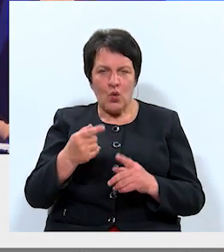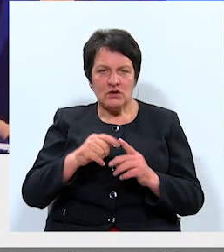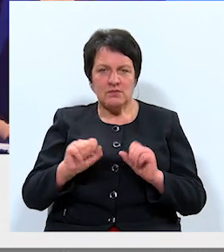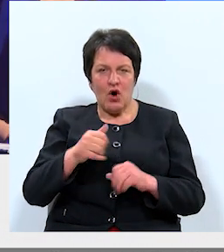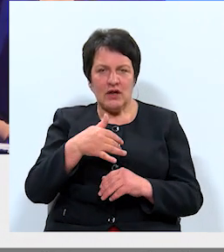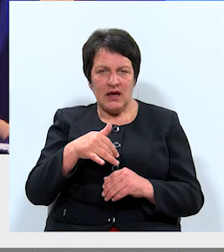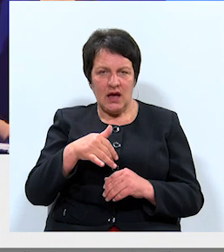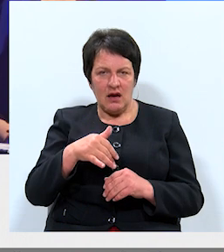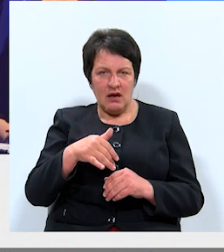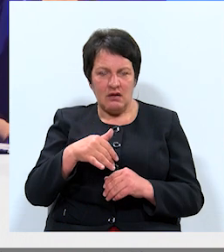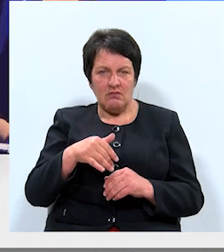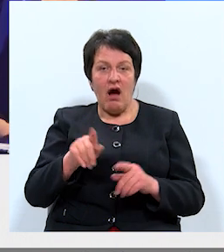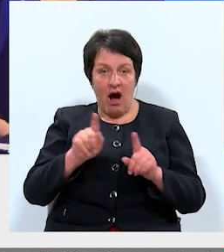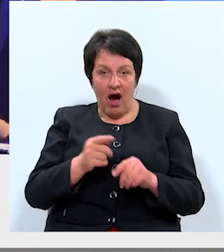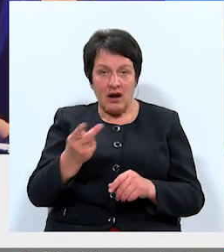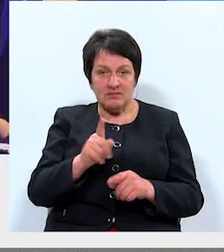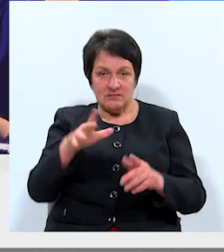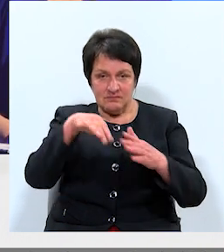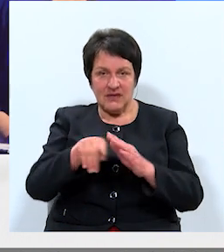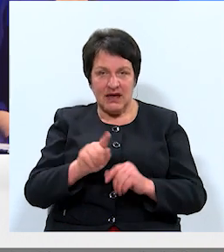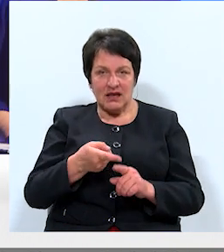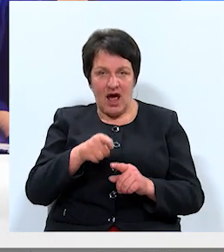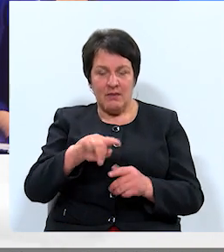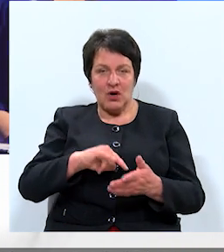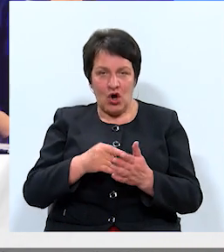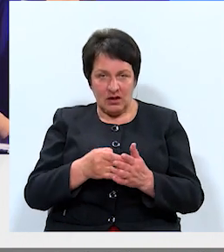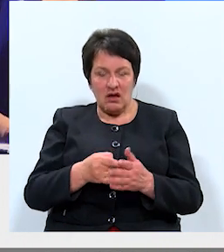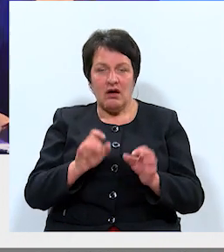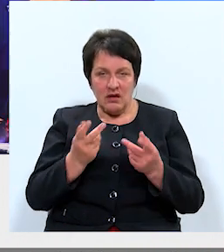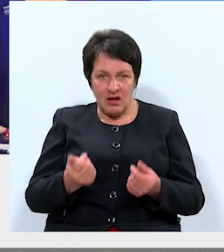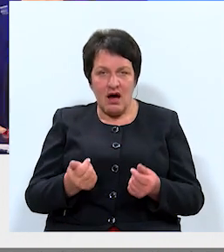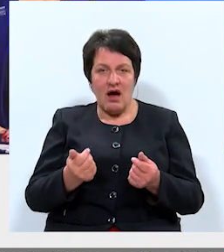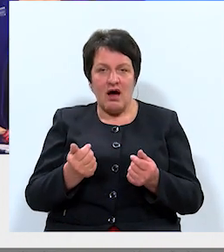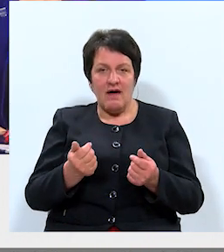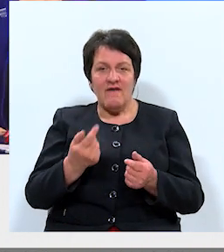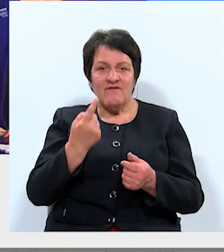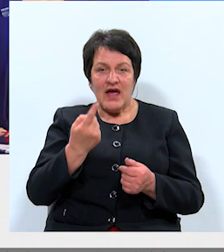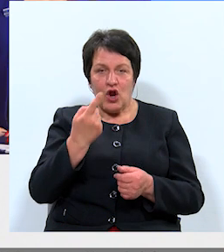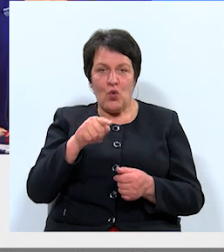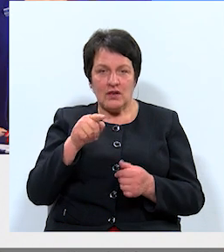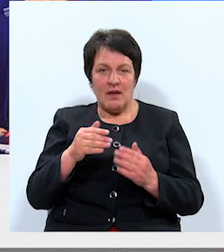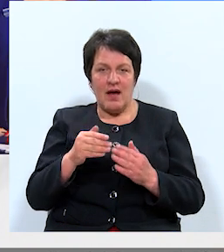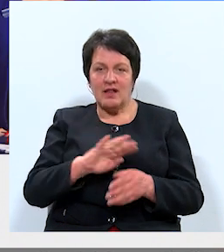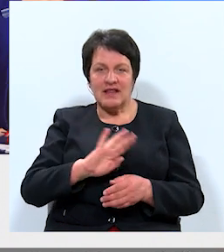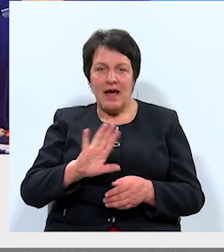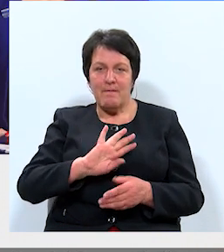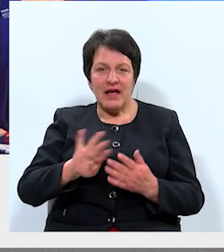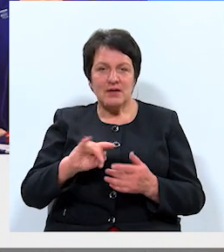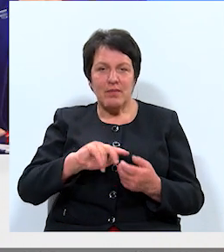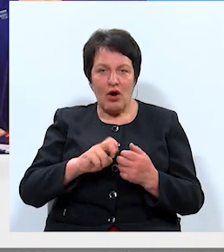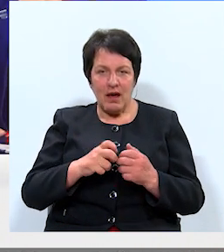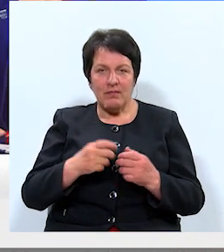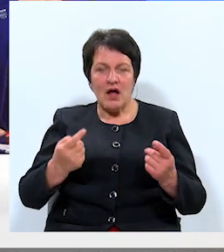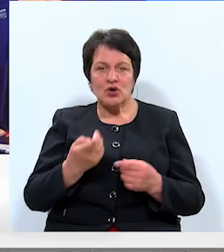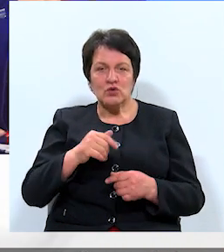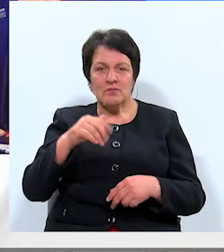2. Viņa arī ir tajā projektā? Tieši tā, viņa arī ir tajā projektā. Viena no tām nebez problēmām attiecībā uz